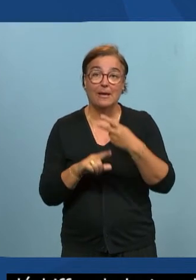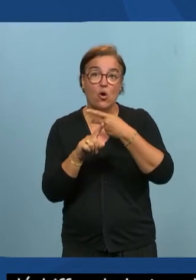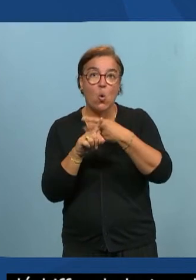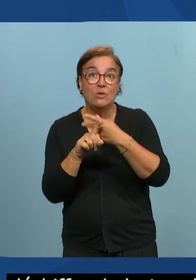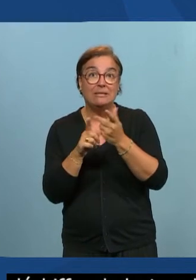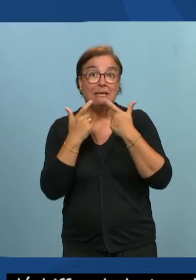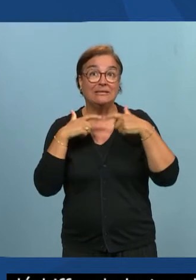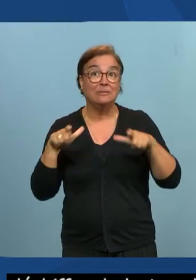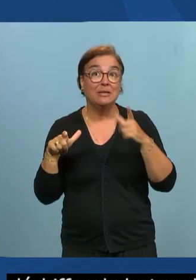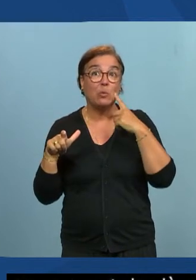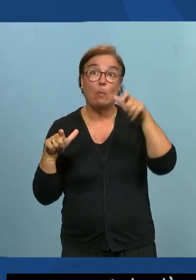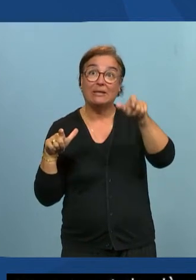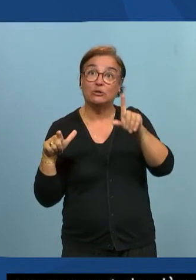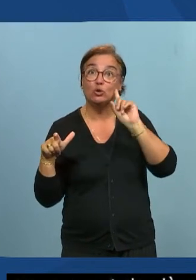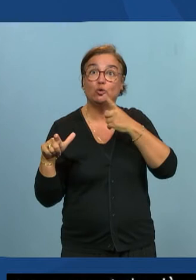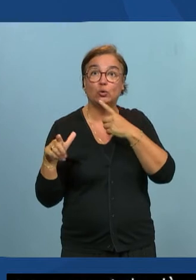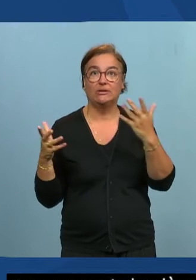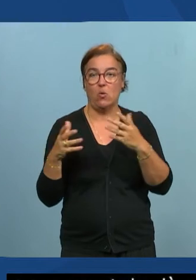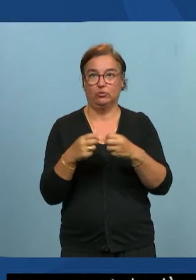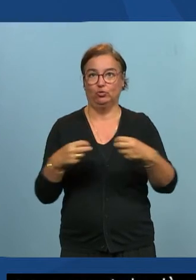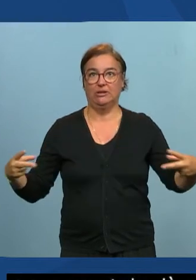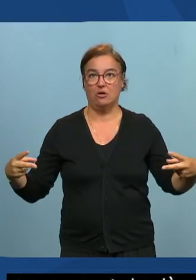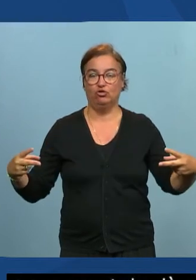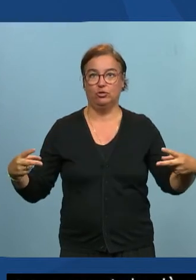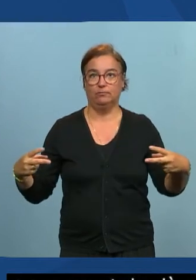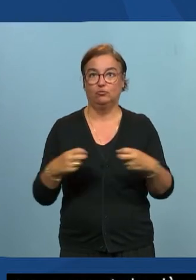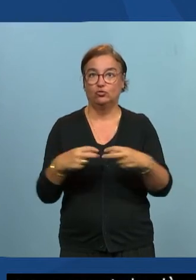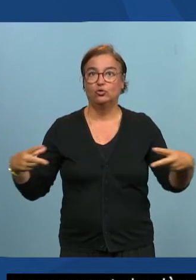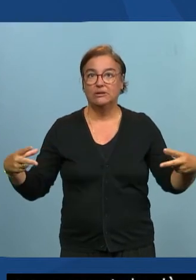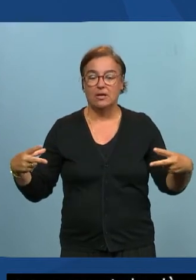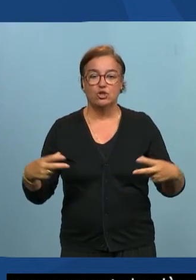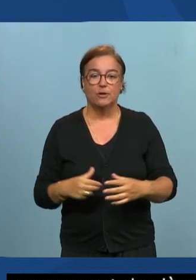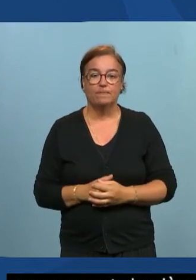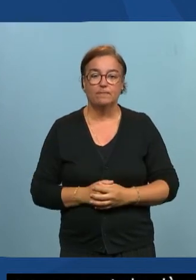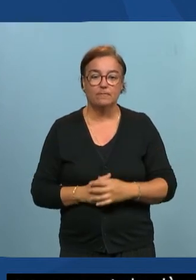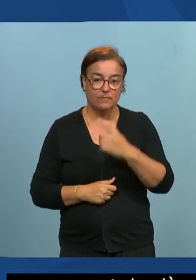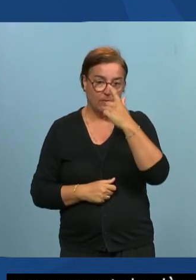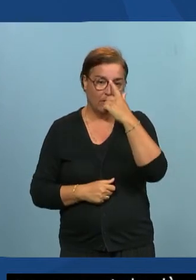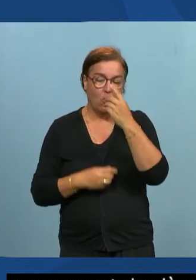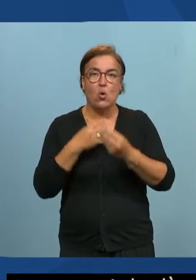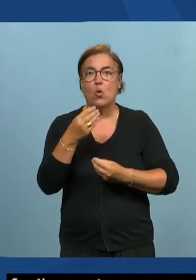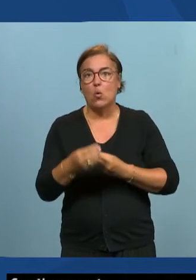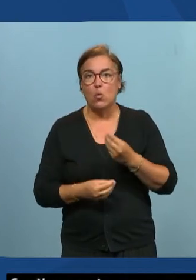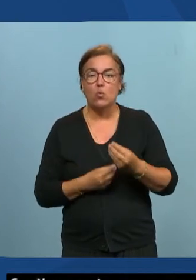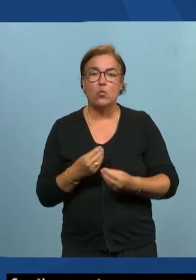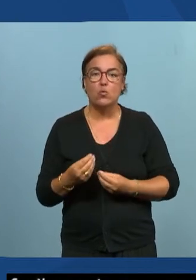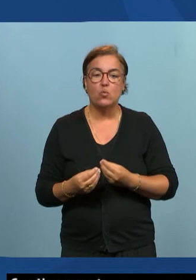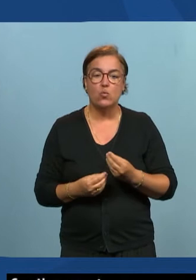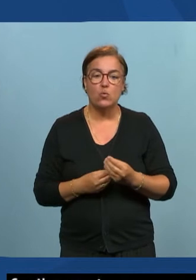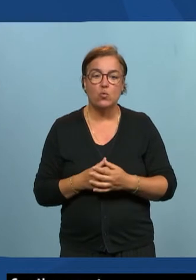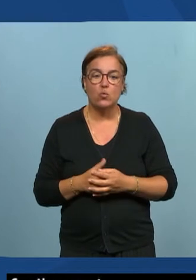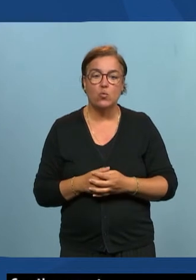'accessibilité pour les personnes sous nous avons le sous-titrage on parle beaucoup de sous-titrage et c'est